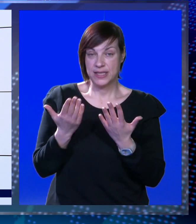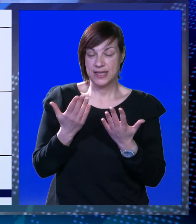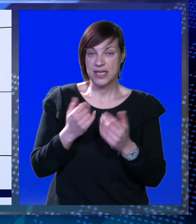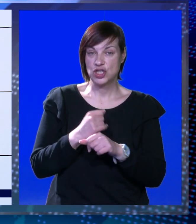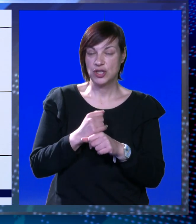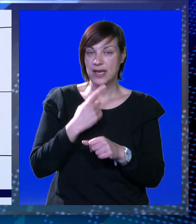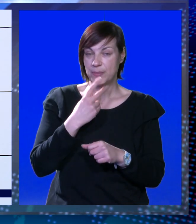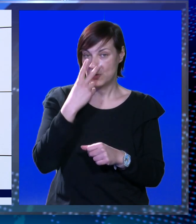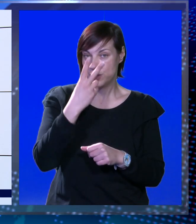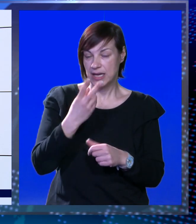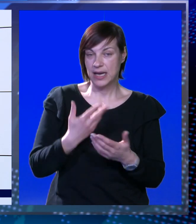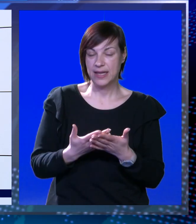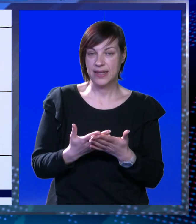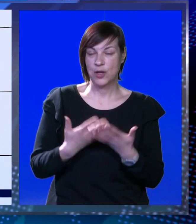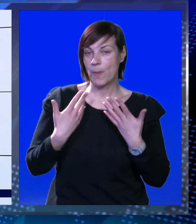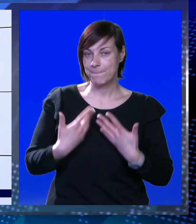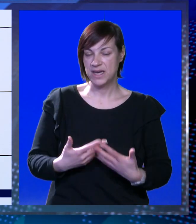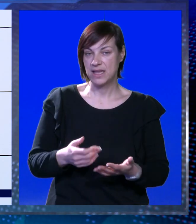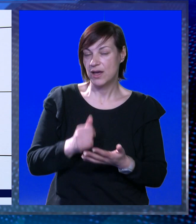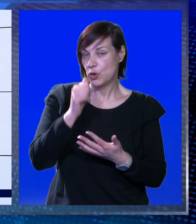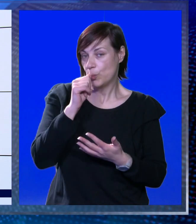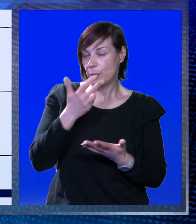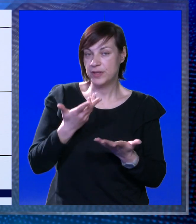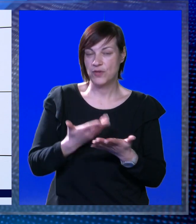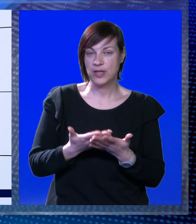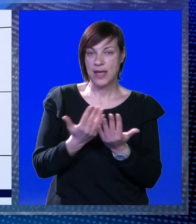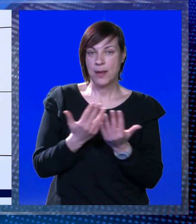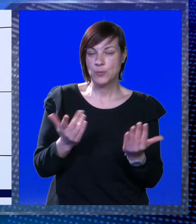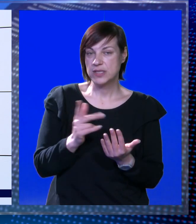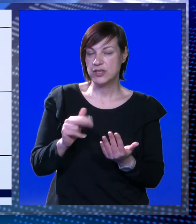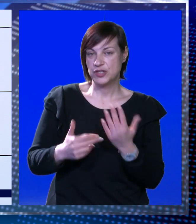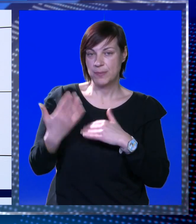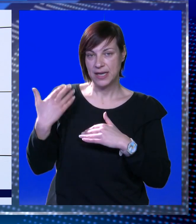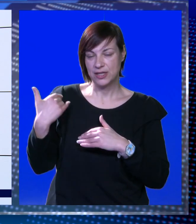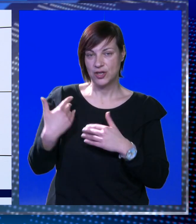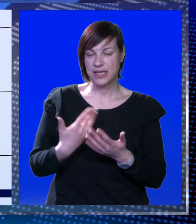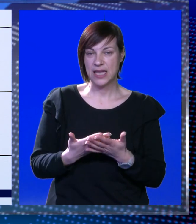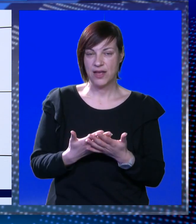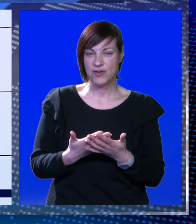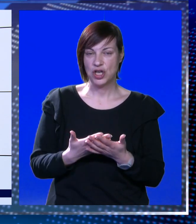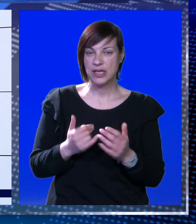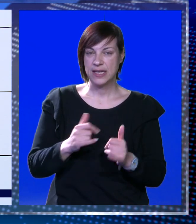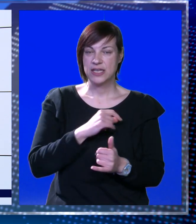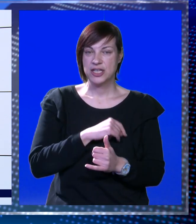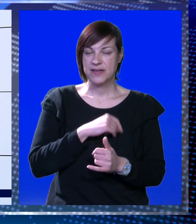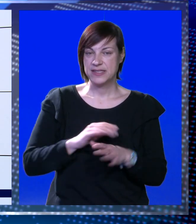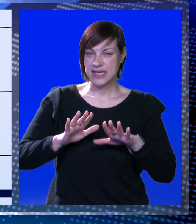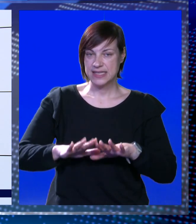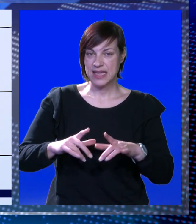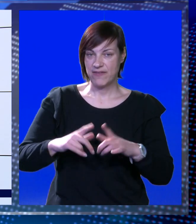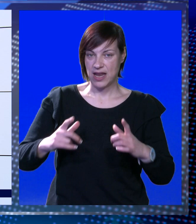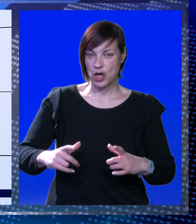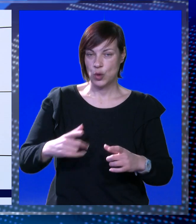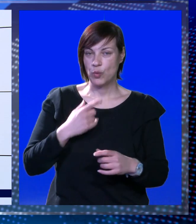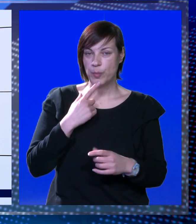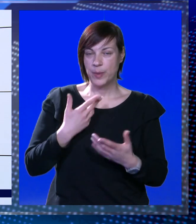nešto o dijeljima koji gledaju, predahnuti, popih malo vode. Muzeji to nisu imali donedavno. Znači današa radnjelica je stavila